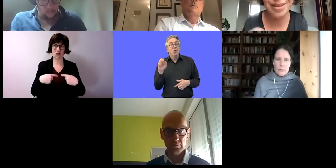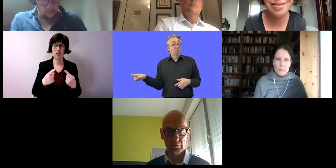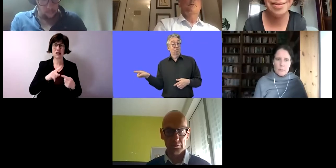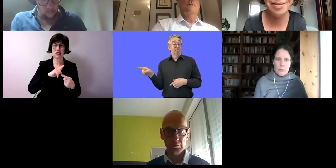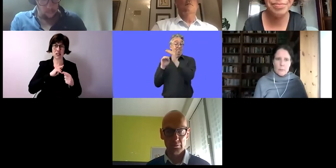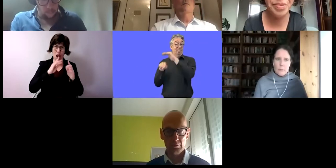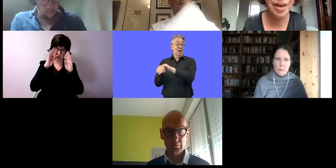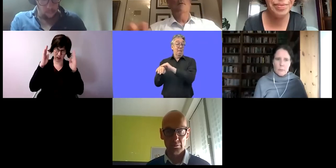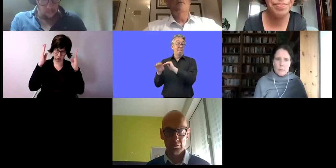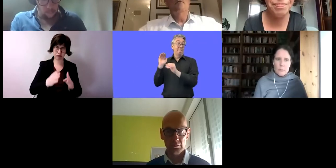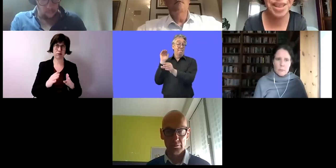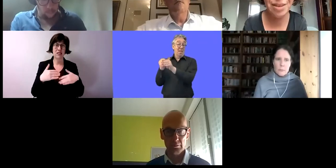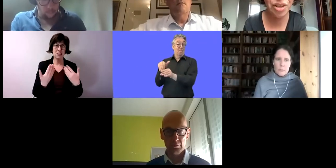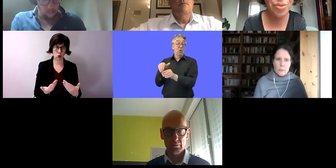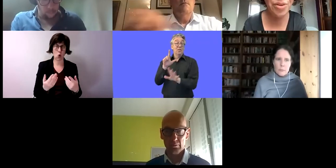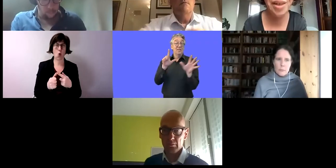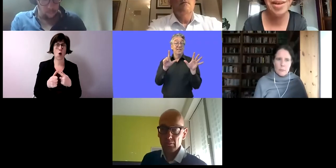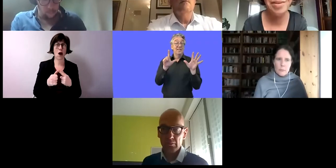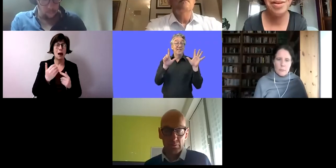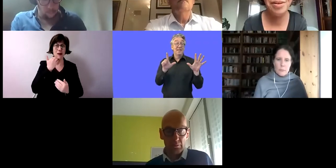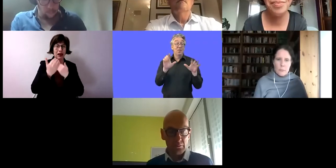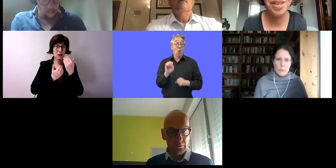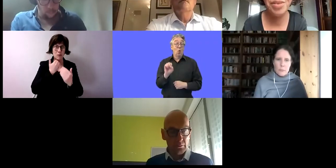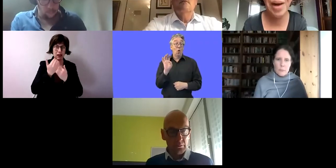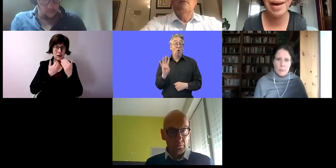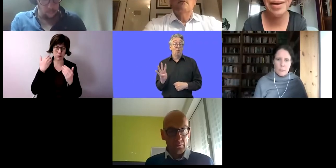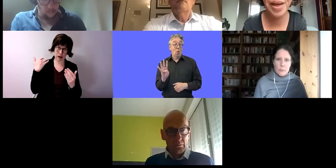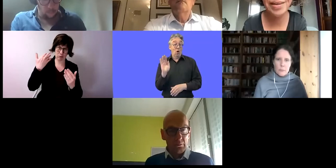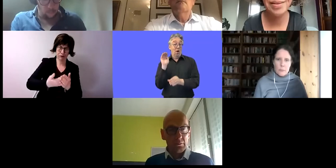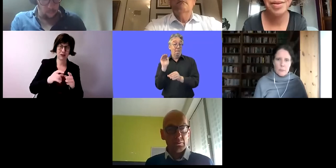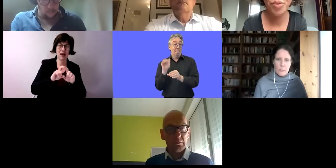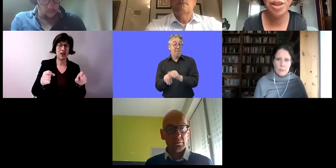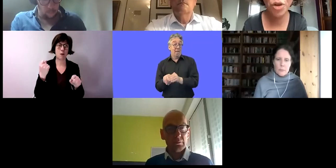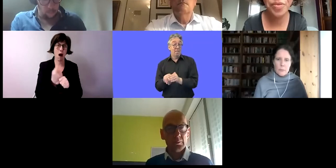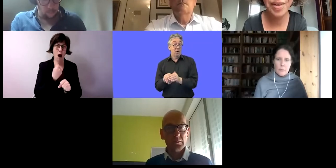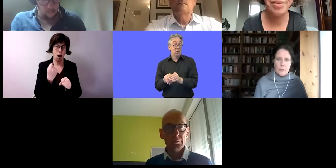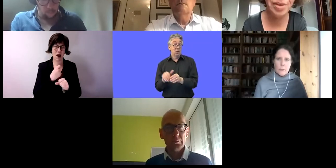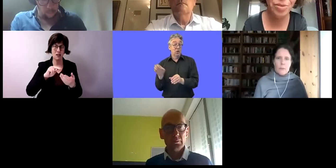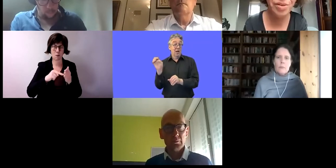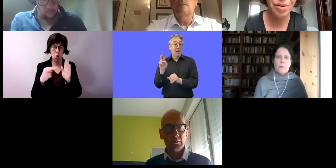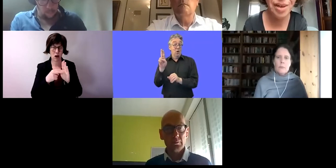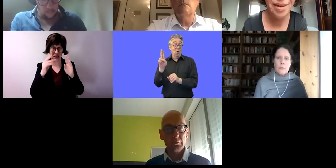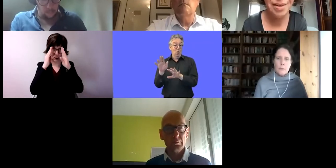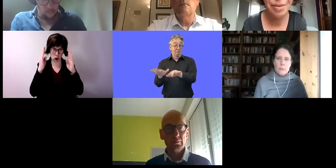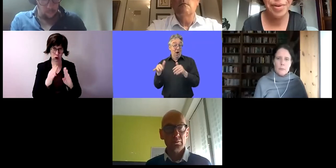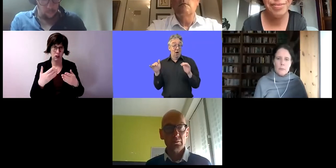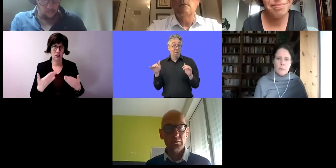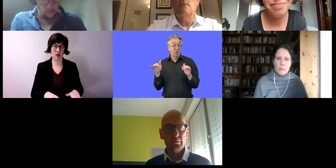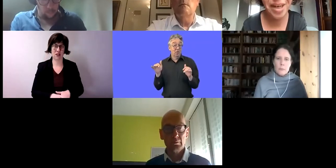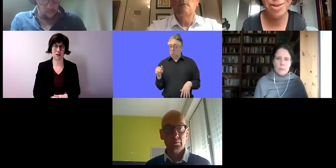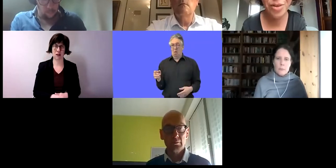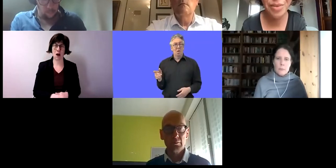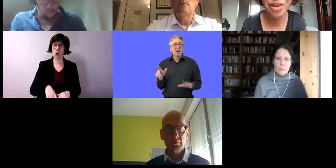habe mich mit meiner Berichterstattung mit dem Thema Arbeit politisch befasst, aber natürlich auch. Ich habe